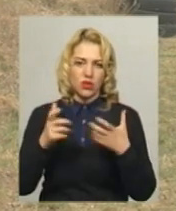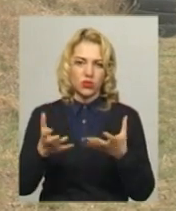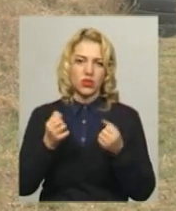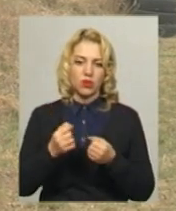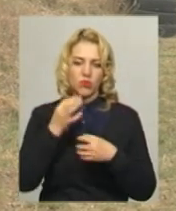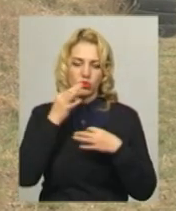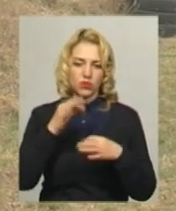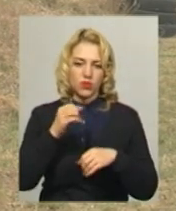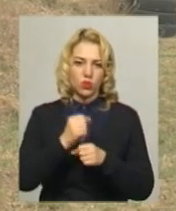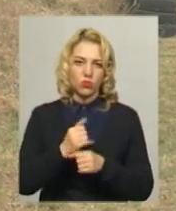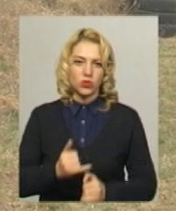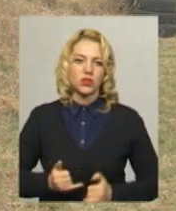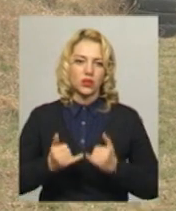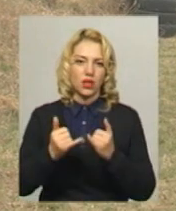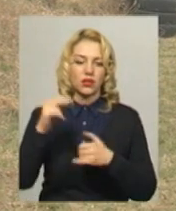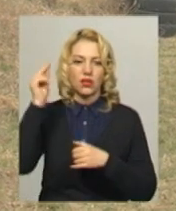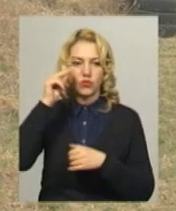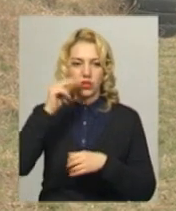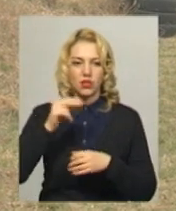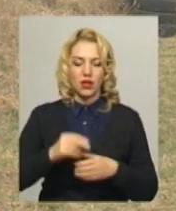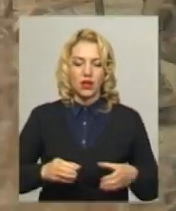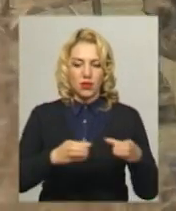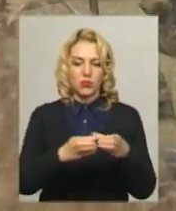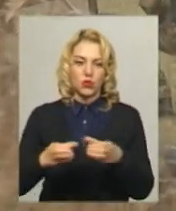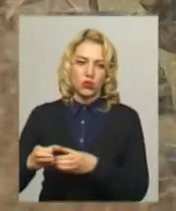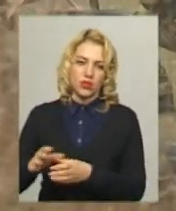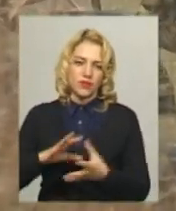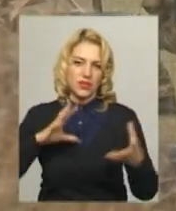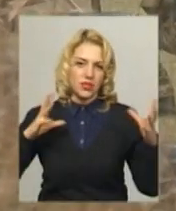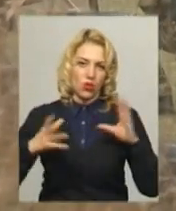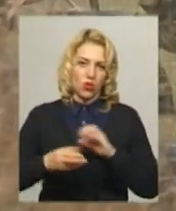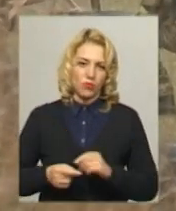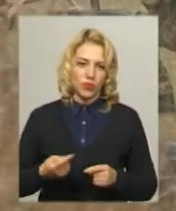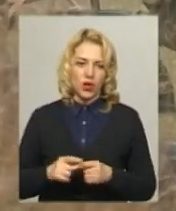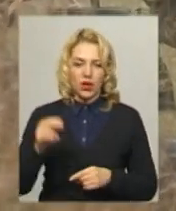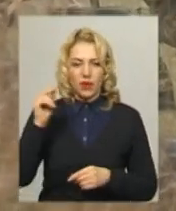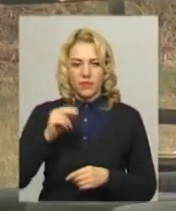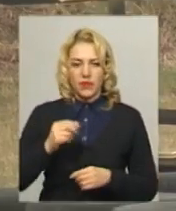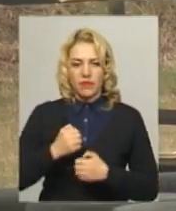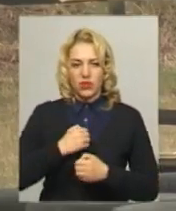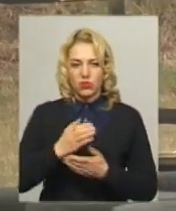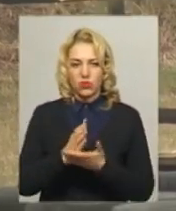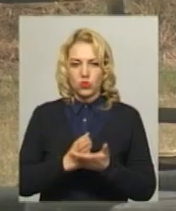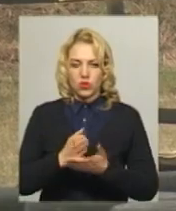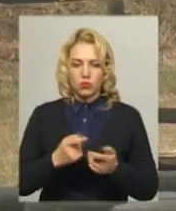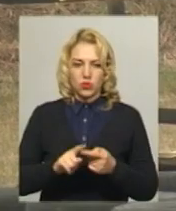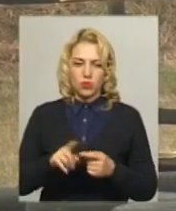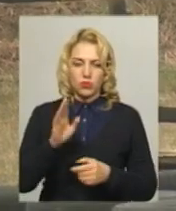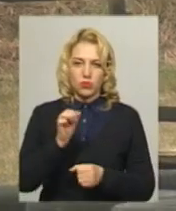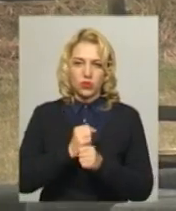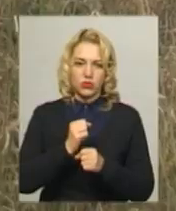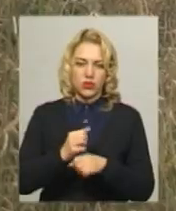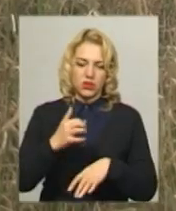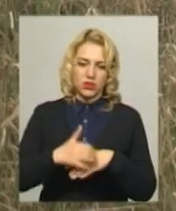для навчання підрозділів в цілому. Військовослужбовці на навчальному полігоні прикордонної академії працюватимуть